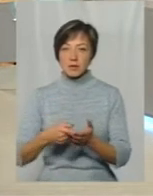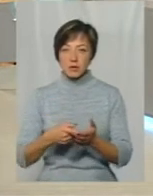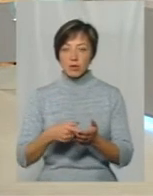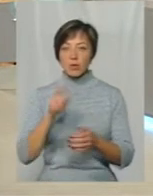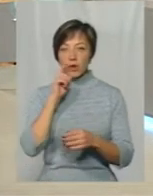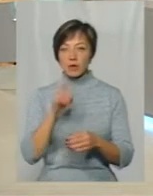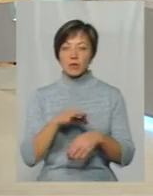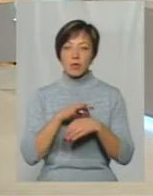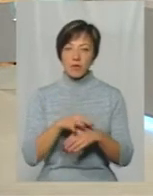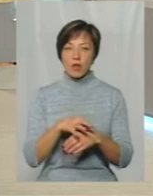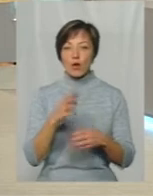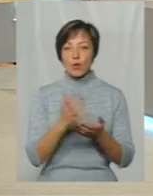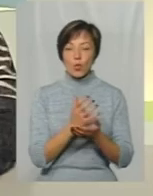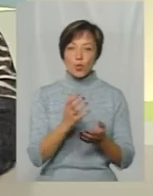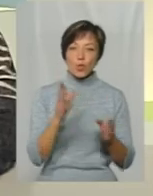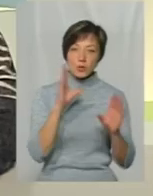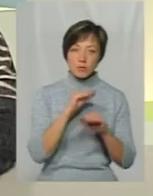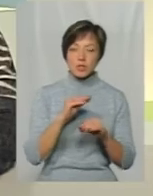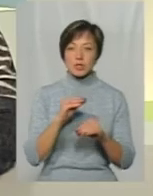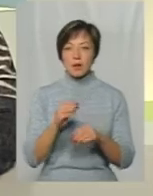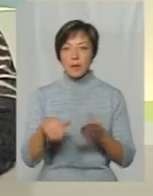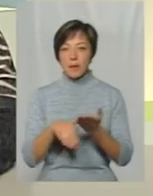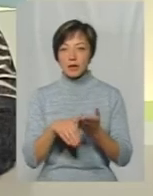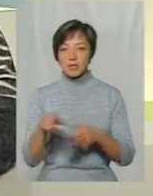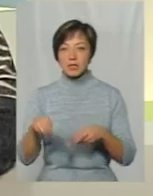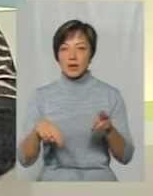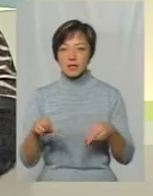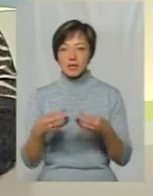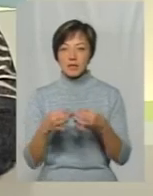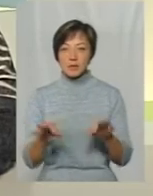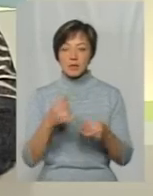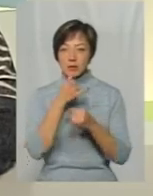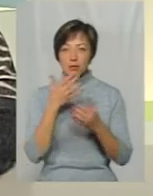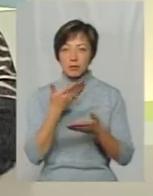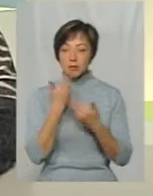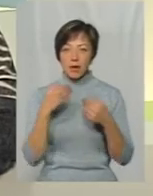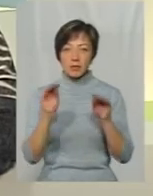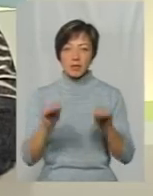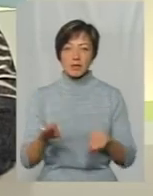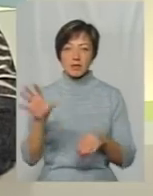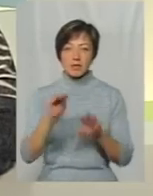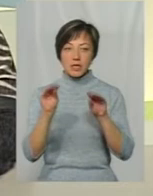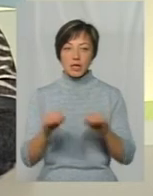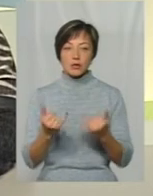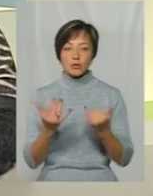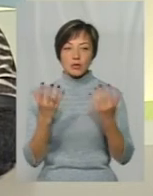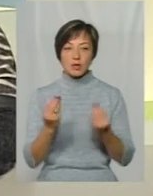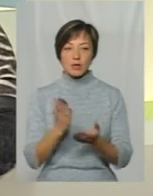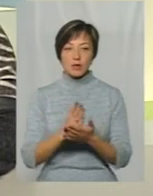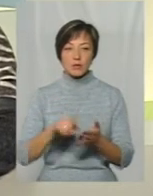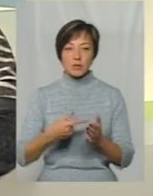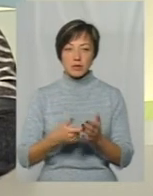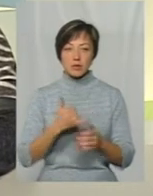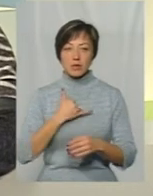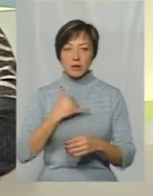про успішність чи не успішність методу стерилізації випуск ми не можемо, тому що ми не маємо даних Всі дані, які на сьогодні є по нашому місту,